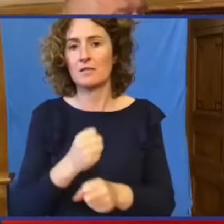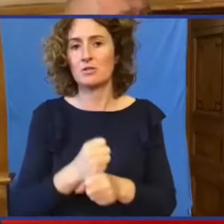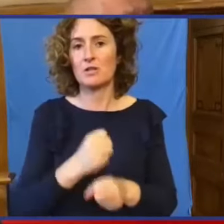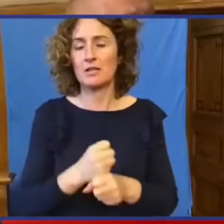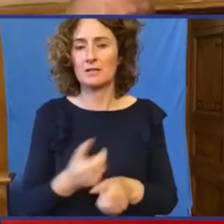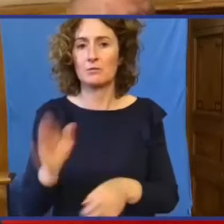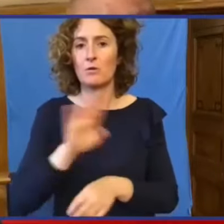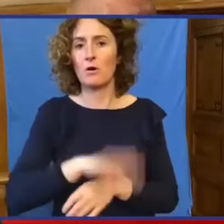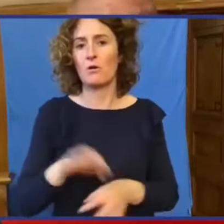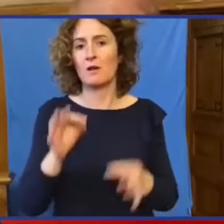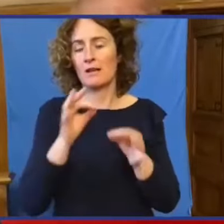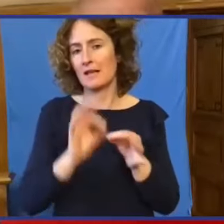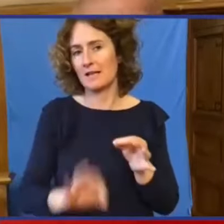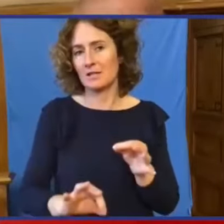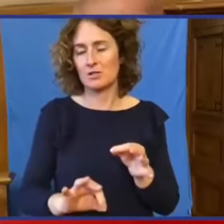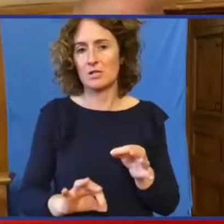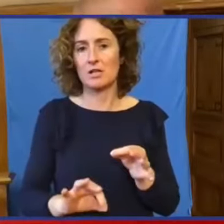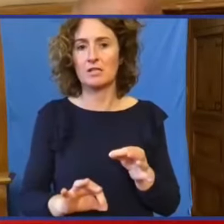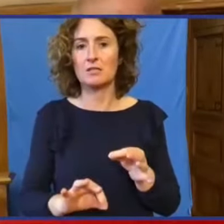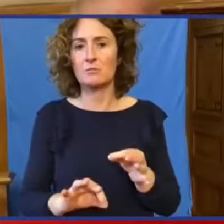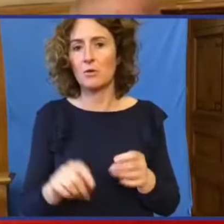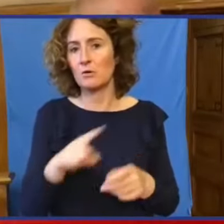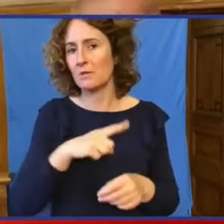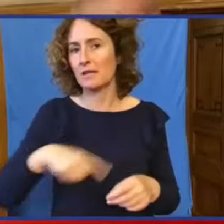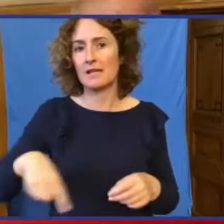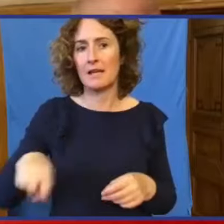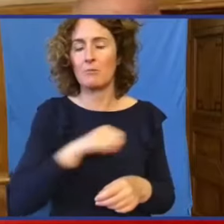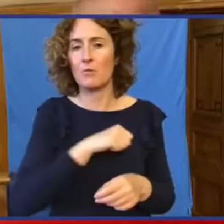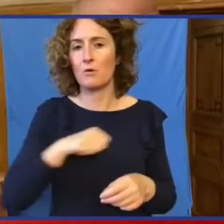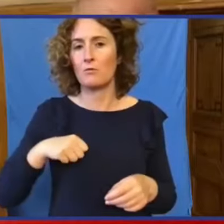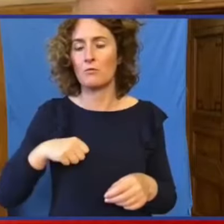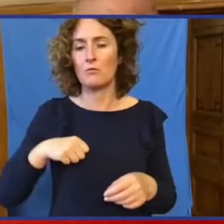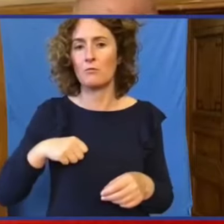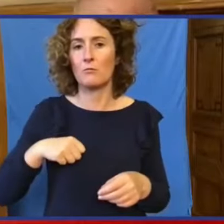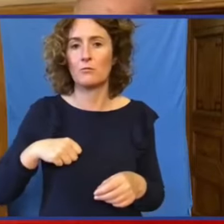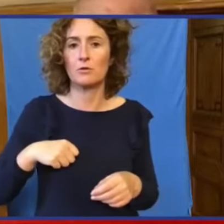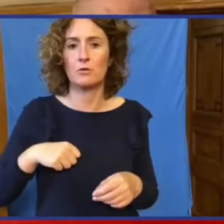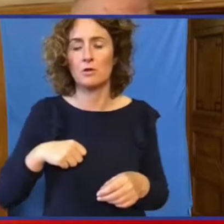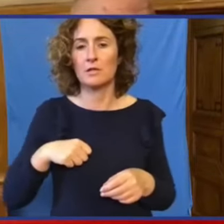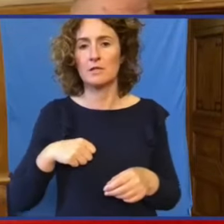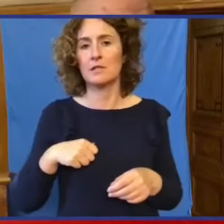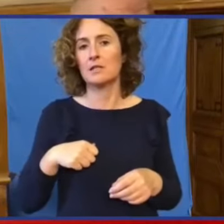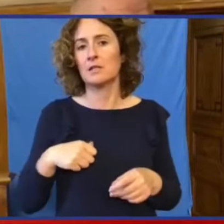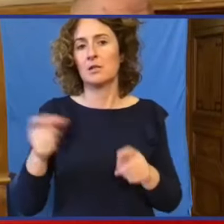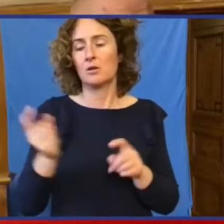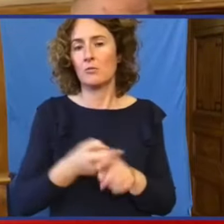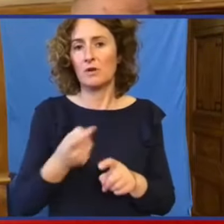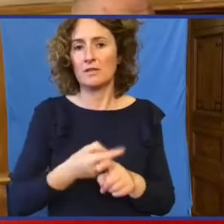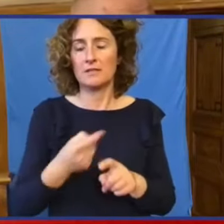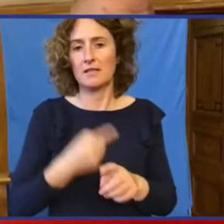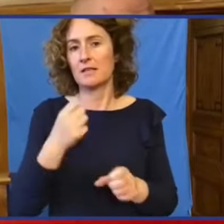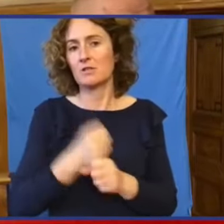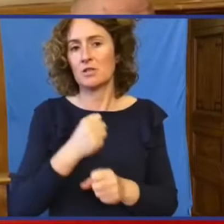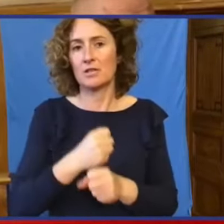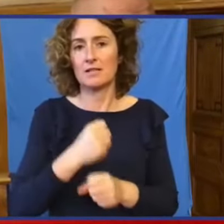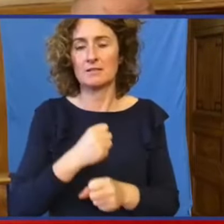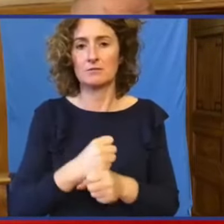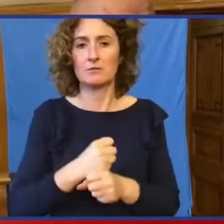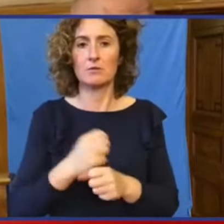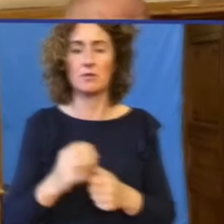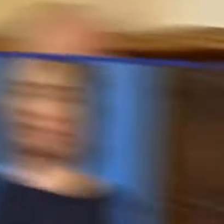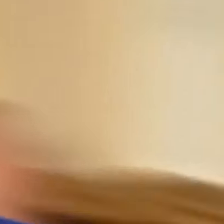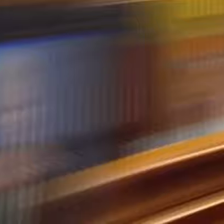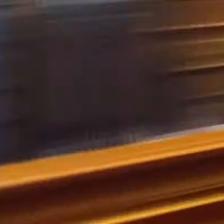és nem magunktól tettünk mindenféle politikai nyilatkozatot. Azt gondolom, hogy ez egészen más, és nem gondolom, hogy abban nyilatkozatban bármiféle képviselőként a